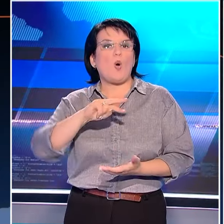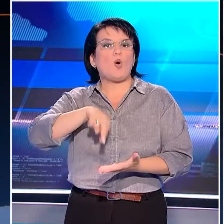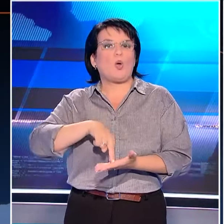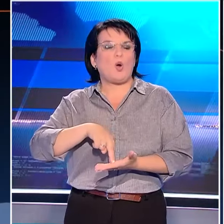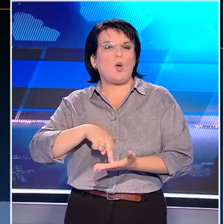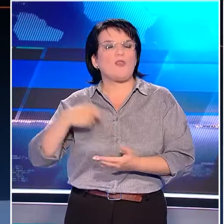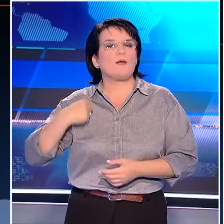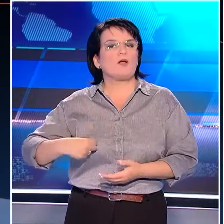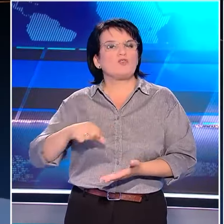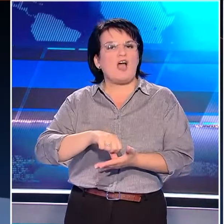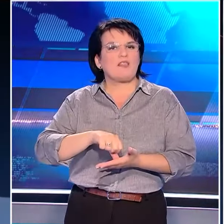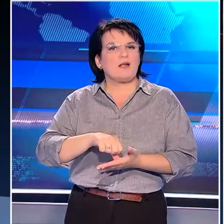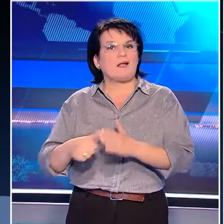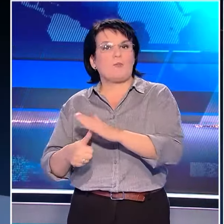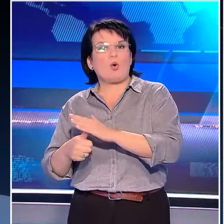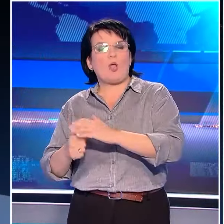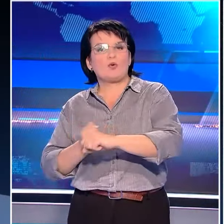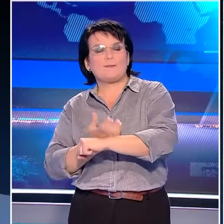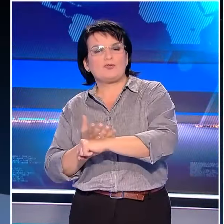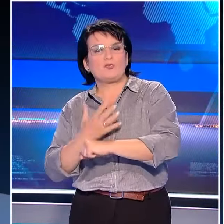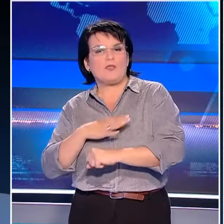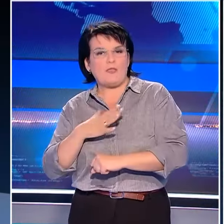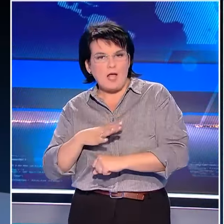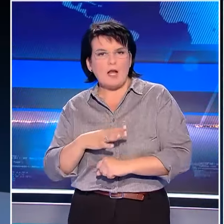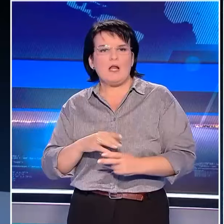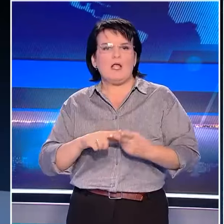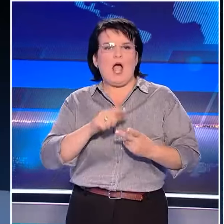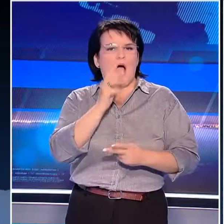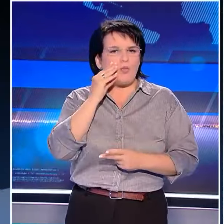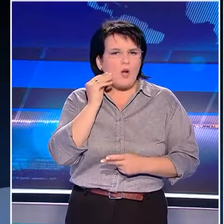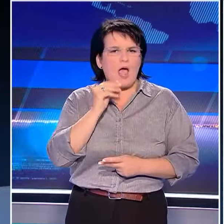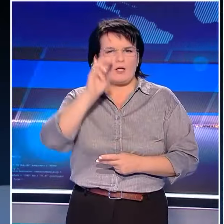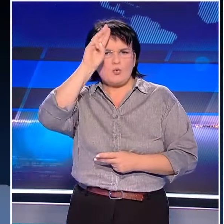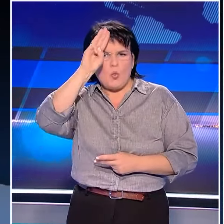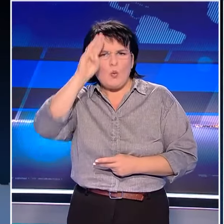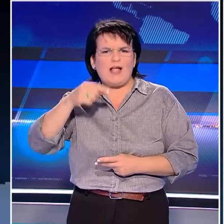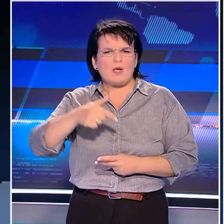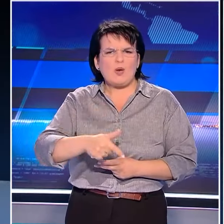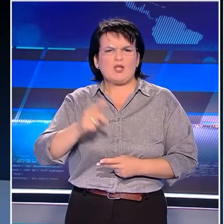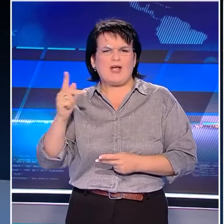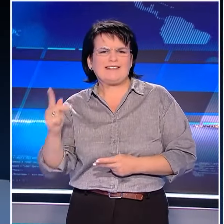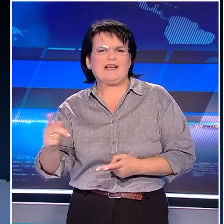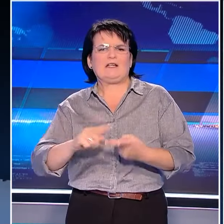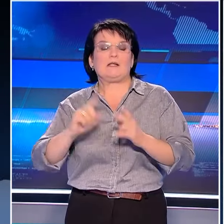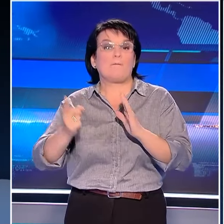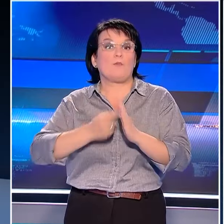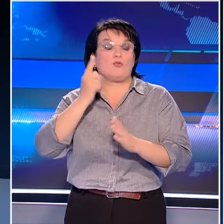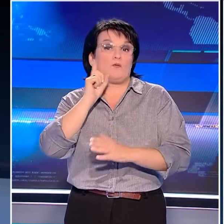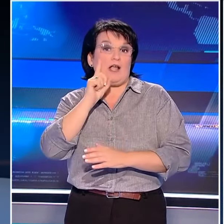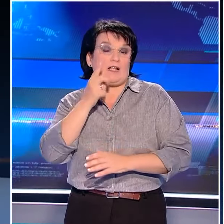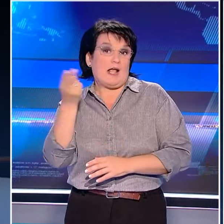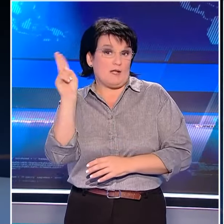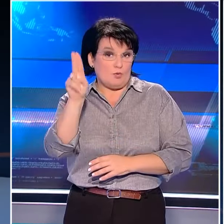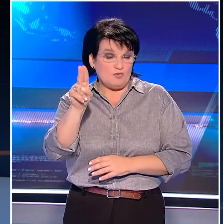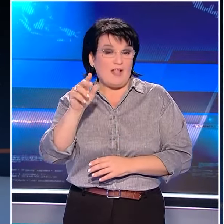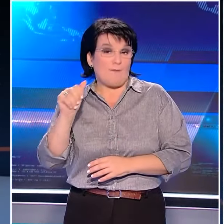Χάρης Δούκας. Νίκος Ανδρουλάκης, Χάρης Δούκας, Παύλος Γερουλάνος, Μιχάλης Κατρίνης αλλά και η μοναδικαίως τώρα γυναίκα υποψήφια Μιλένα